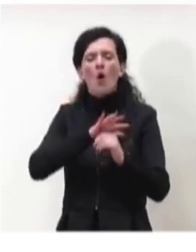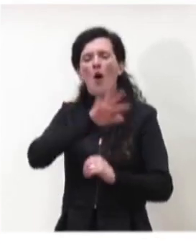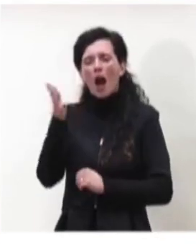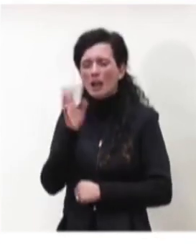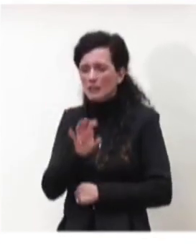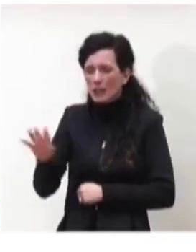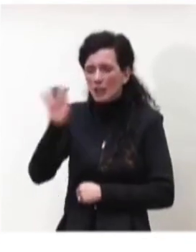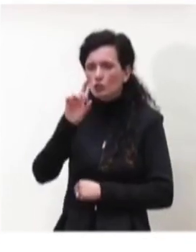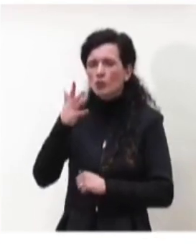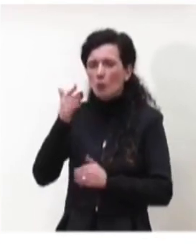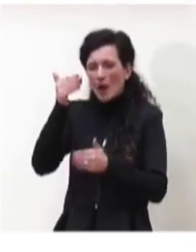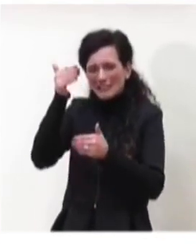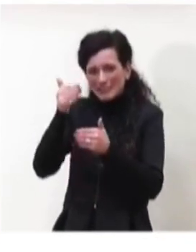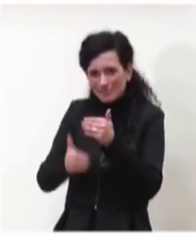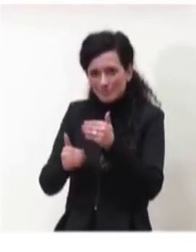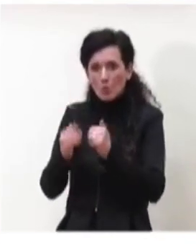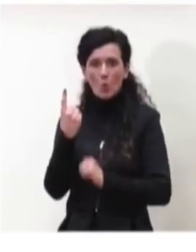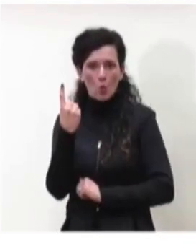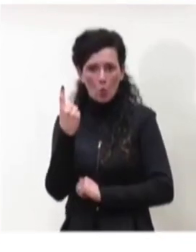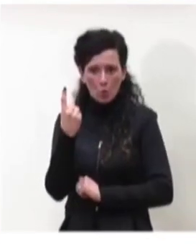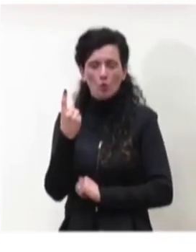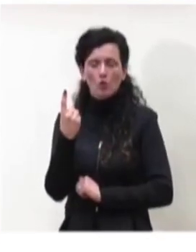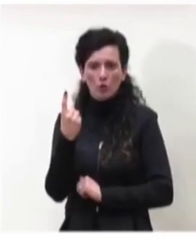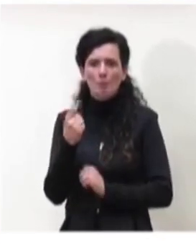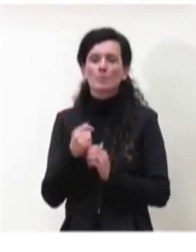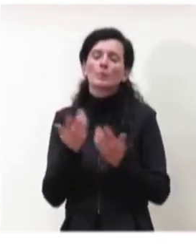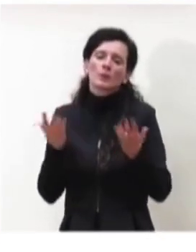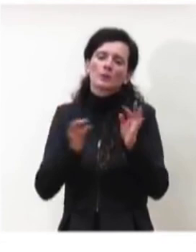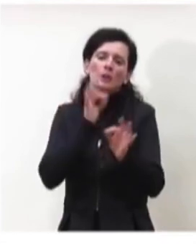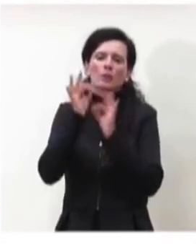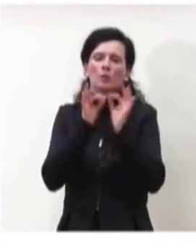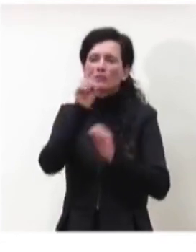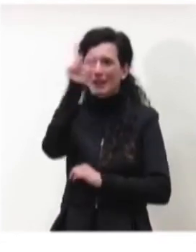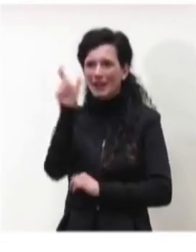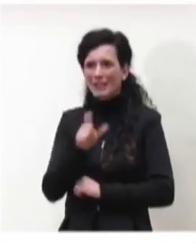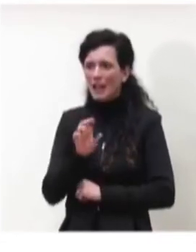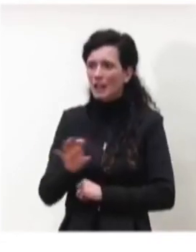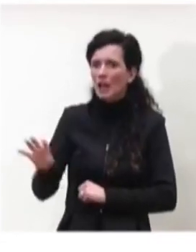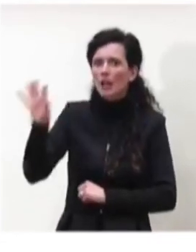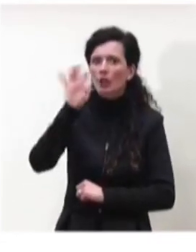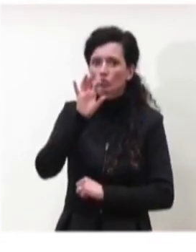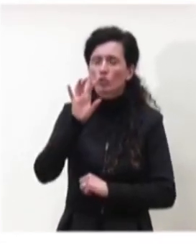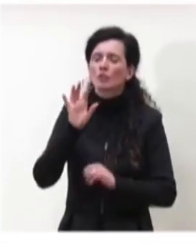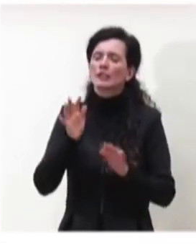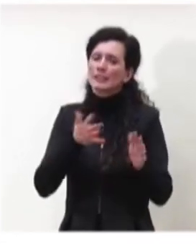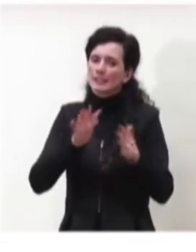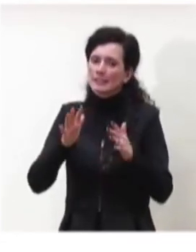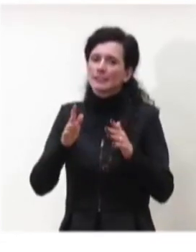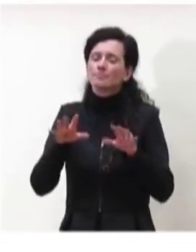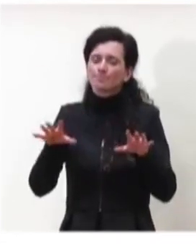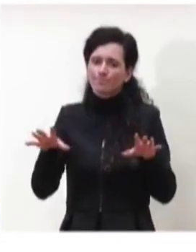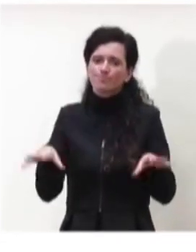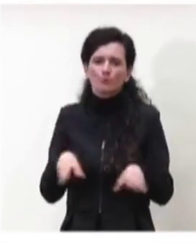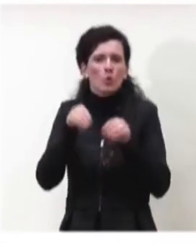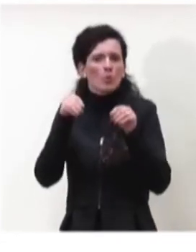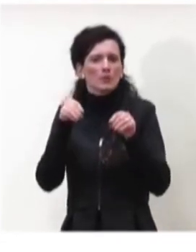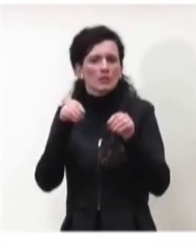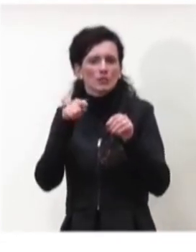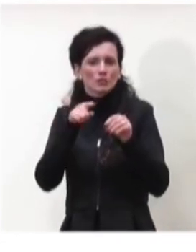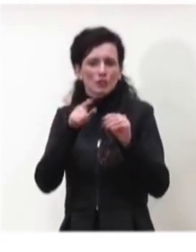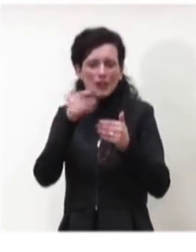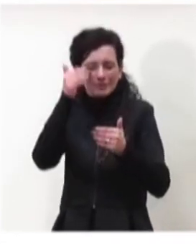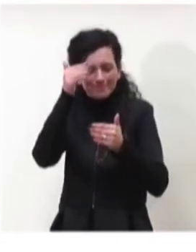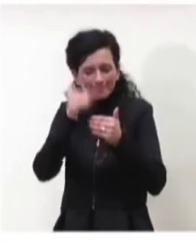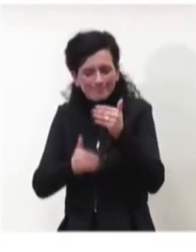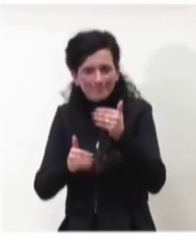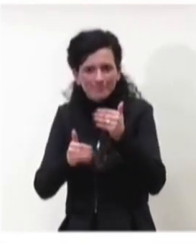praticamente la gran parte delle regioni italiane si sta avvicinando sostanzialmente o è sopra la